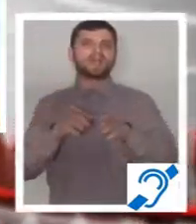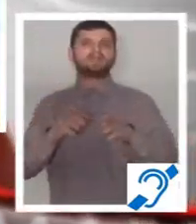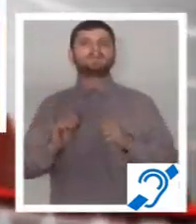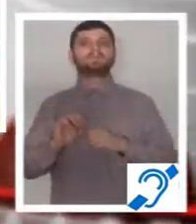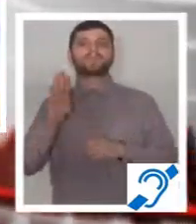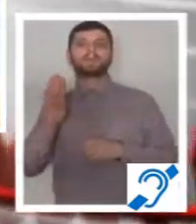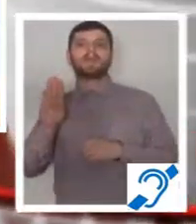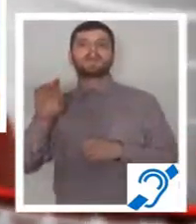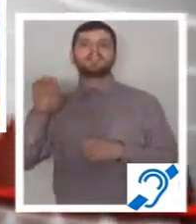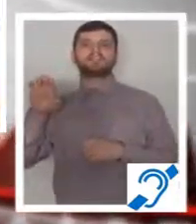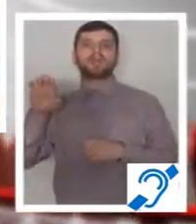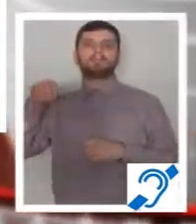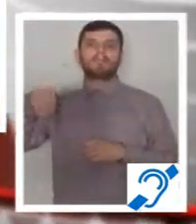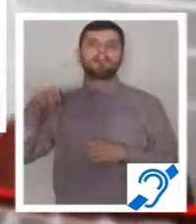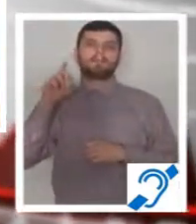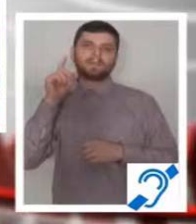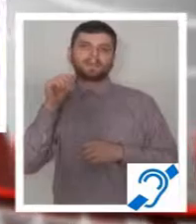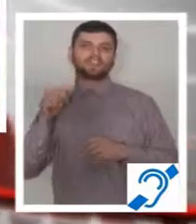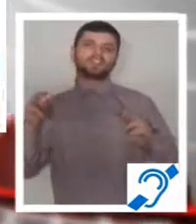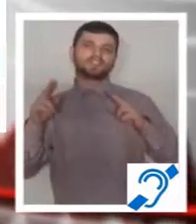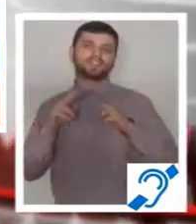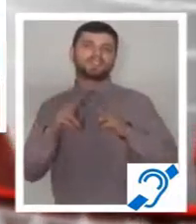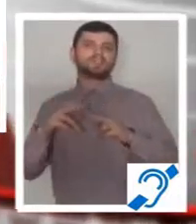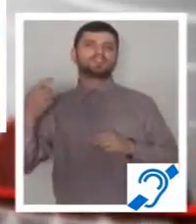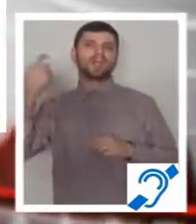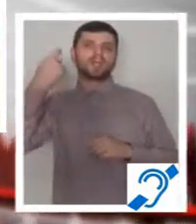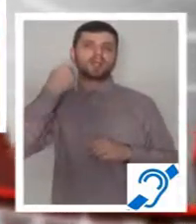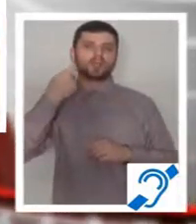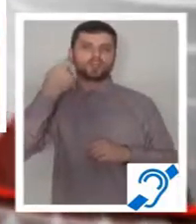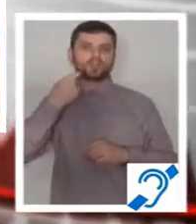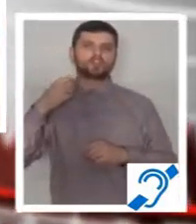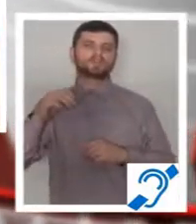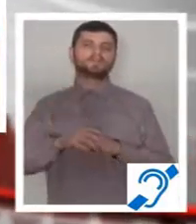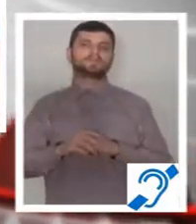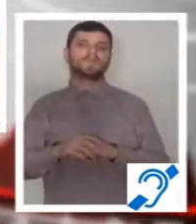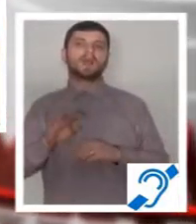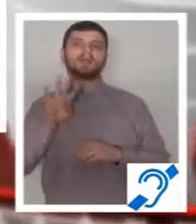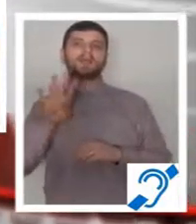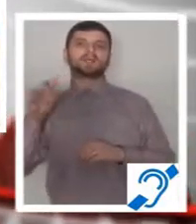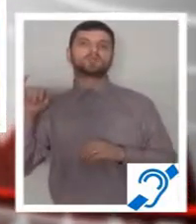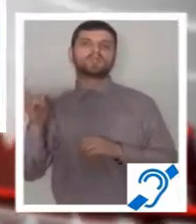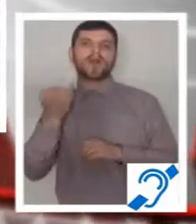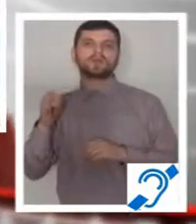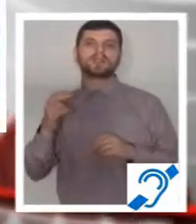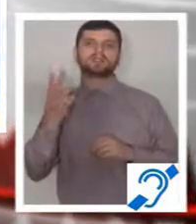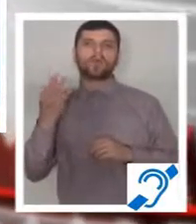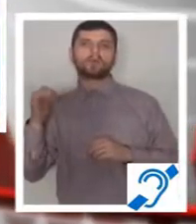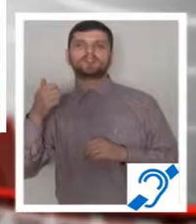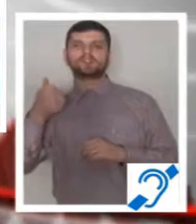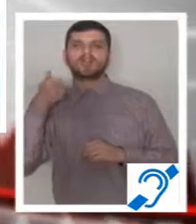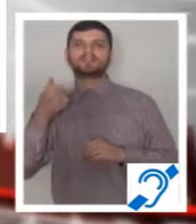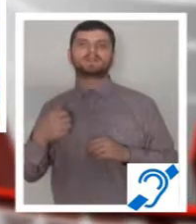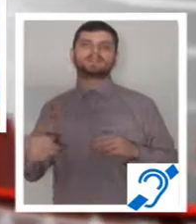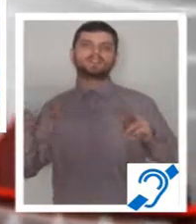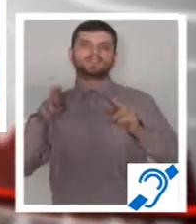BCMU Piteș va întâlni pe UBT Cluj-Napoca. Turul se desfășoară la Piteș pe 4 ianuarie 2016 urmâncare turul să se dispute